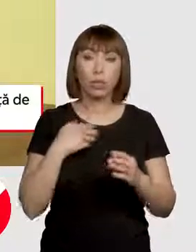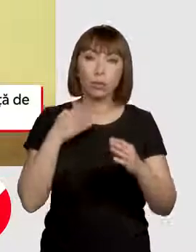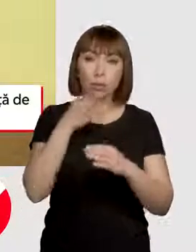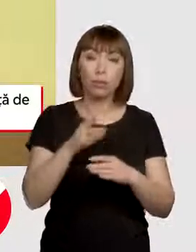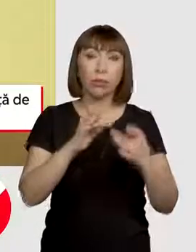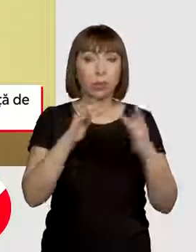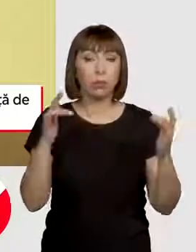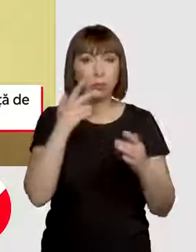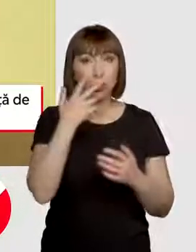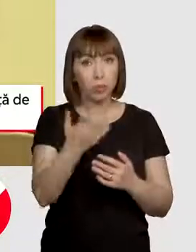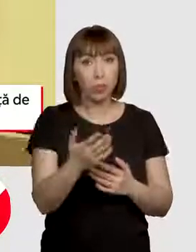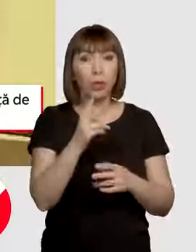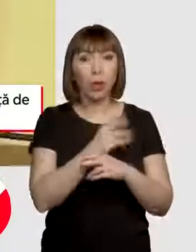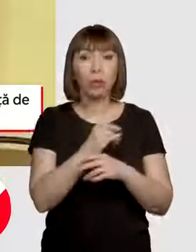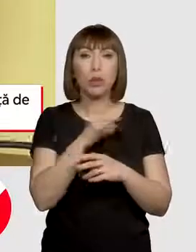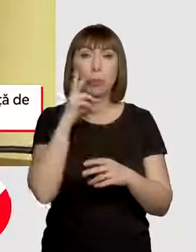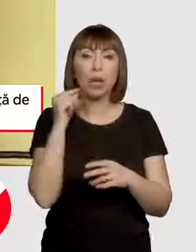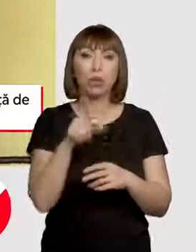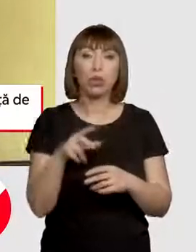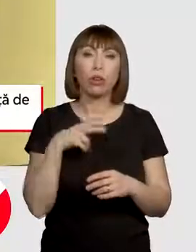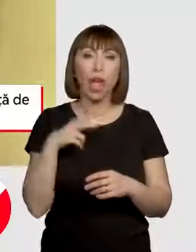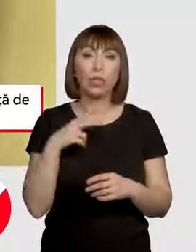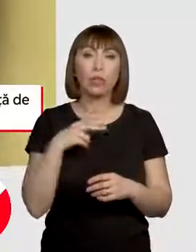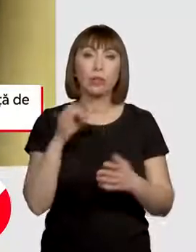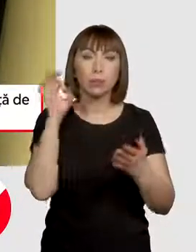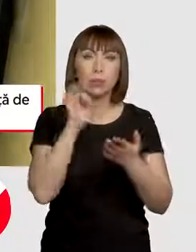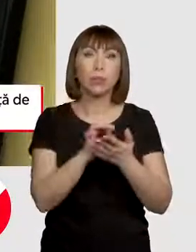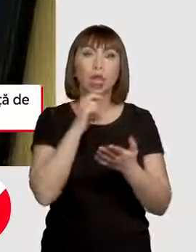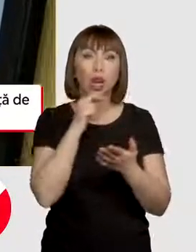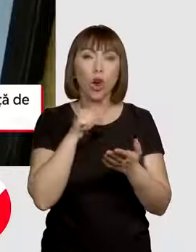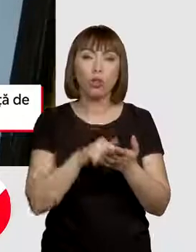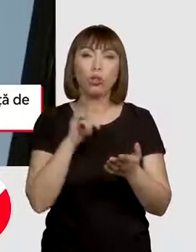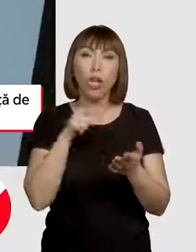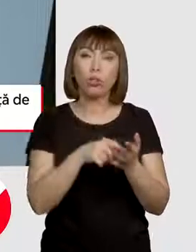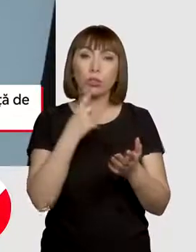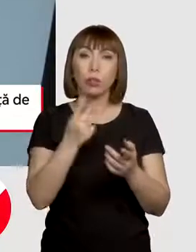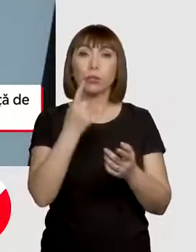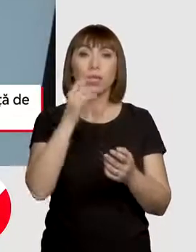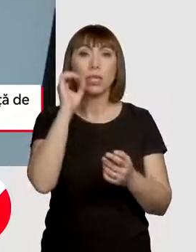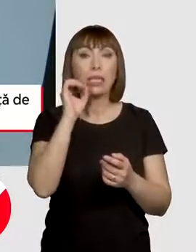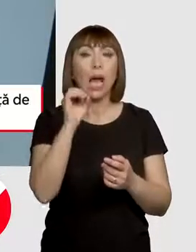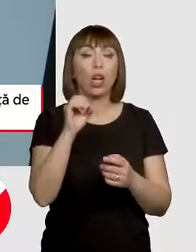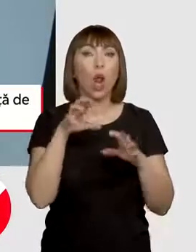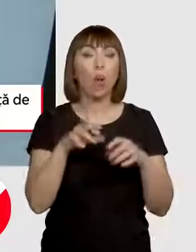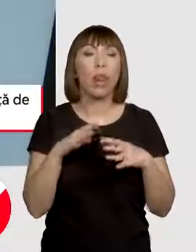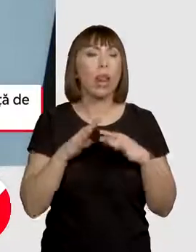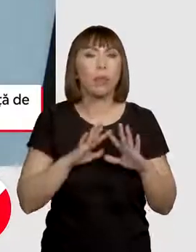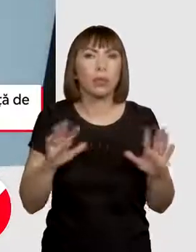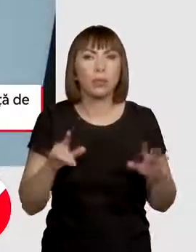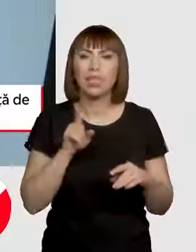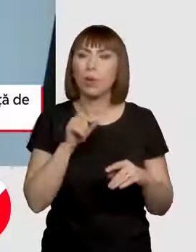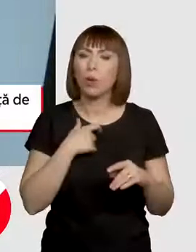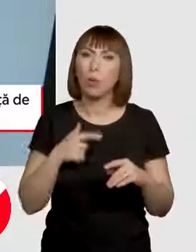platformă, observ că Brașovul este marcat cu roșu și aici apar zero locuri disponibile. Practic